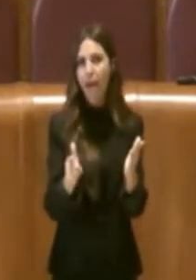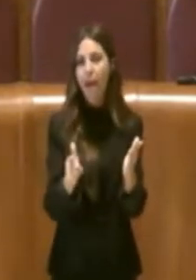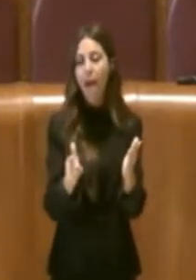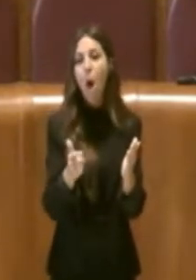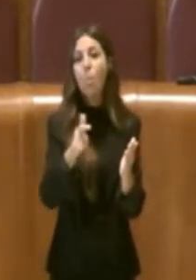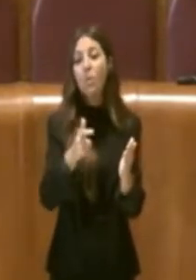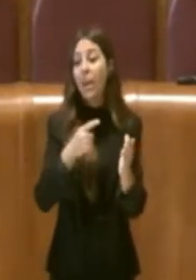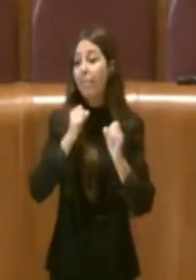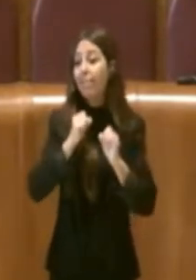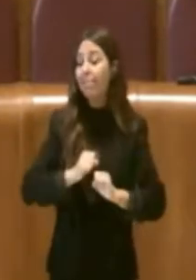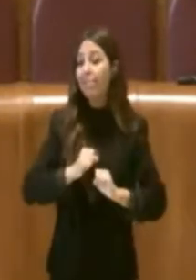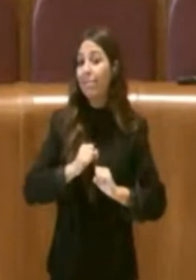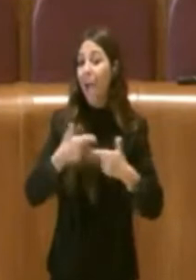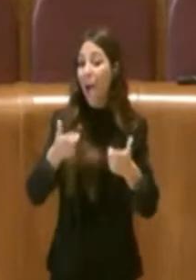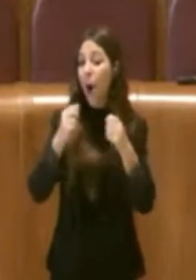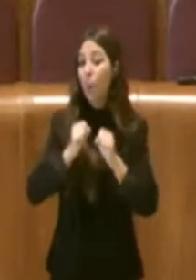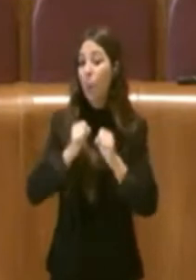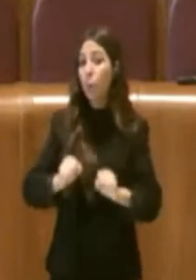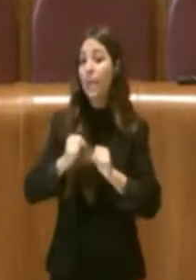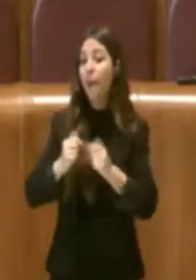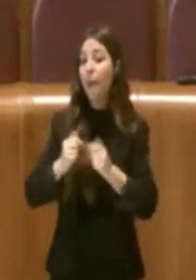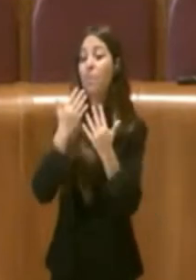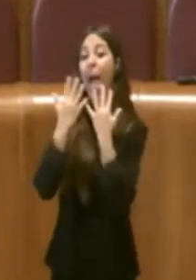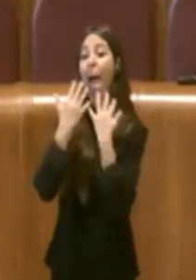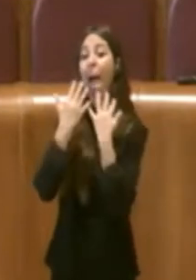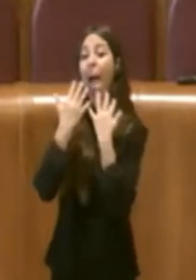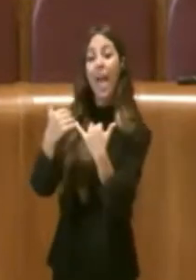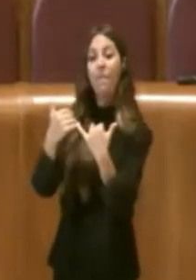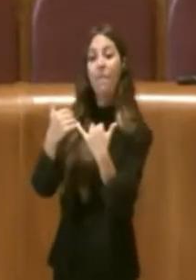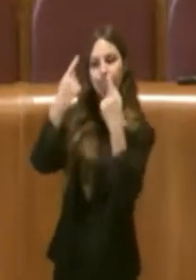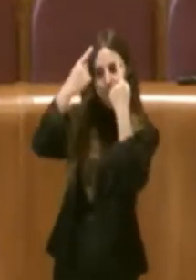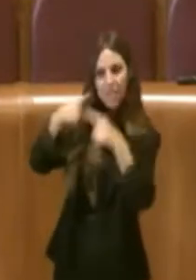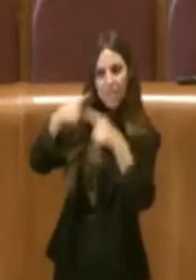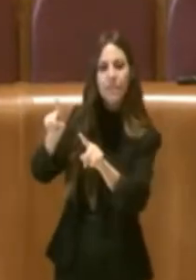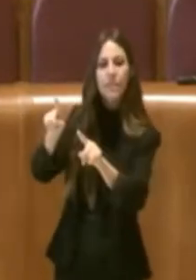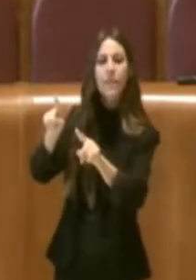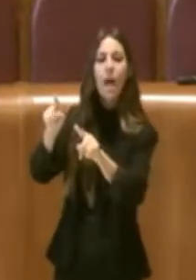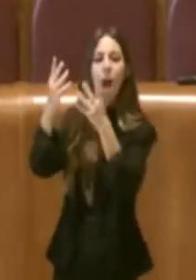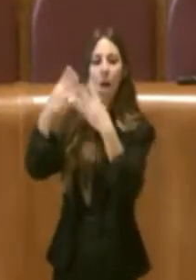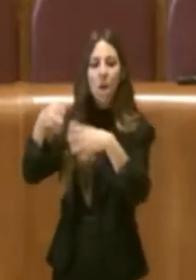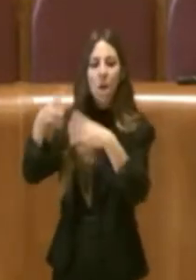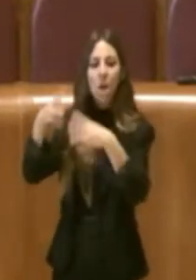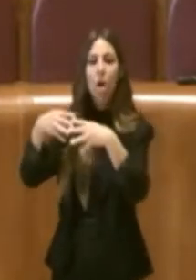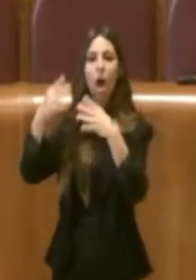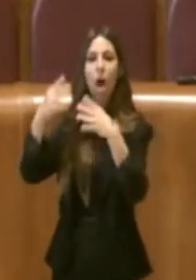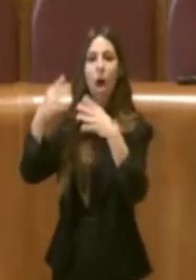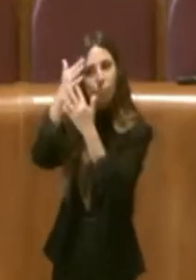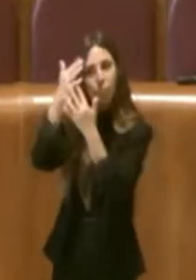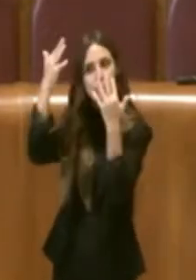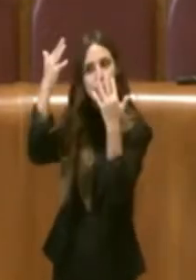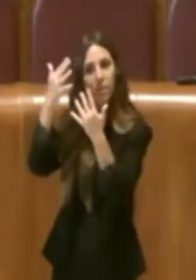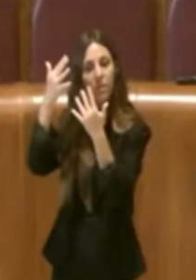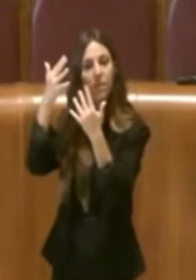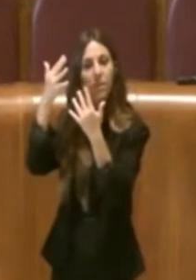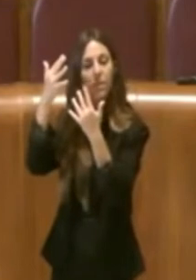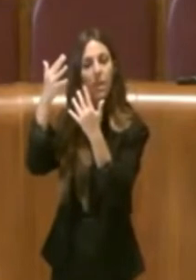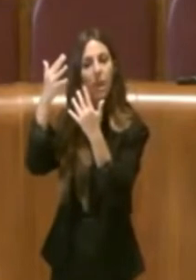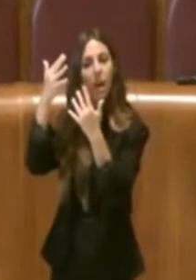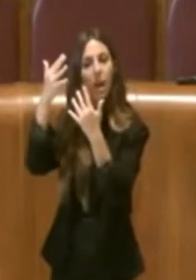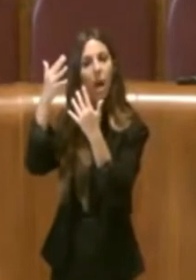lasciare la possibilità al Parlamento di ragionare e di riflettere su quello che potrà essere